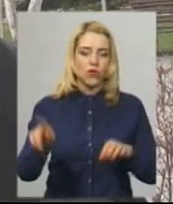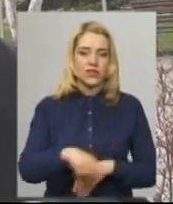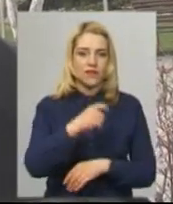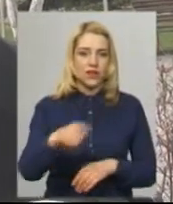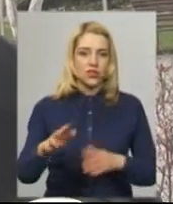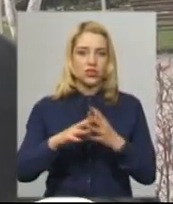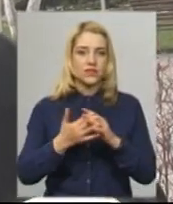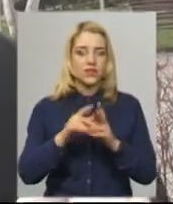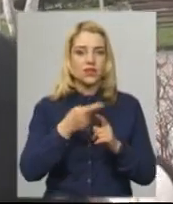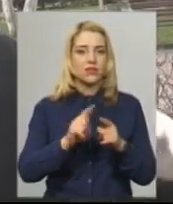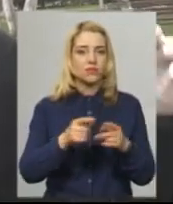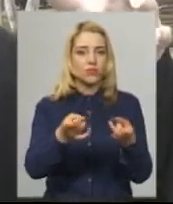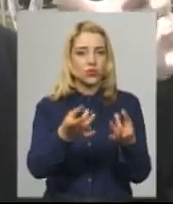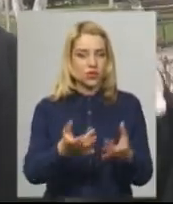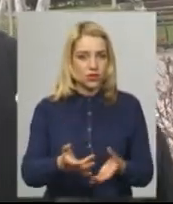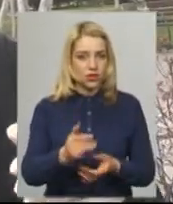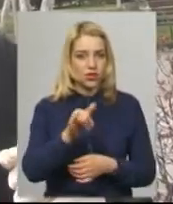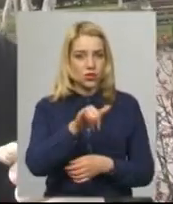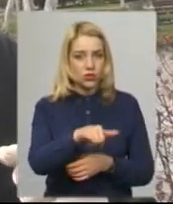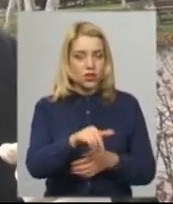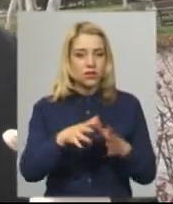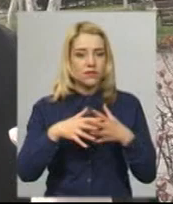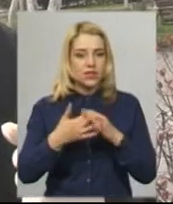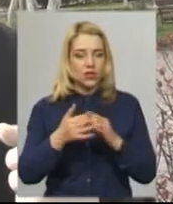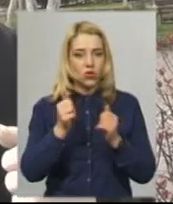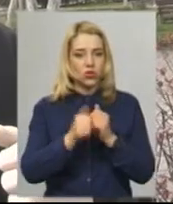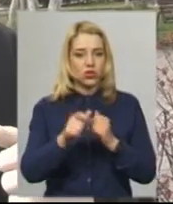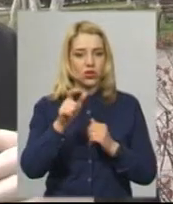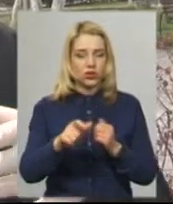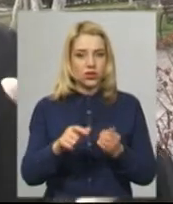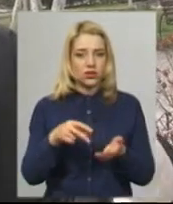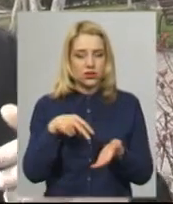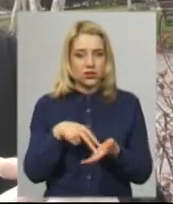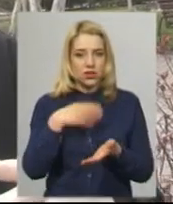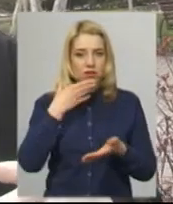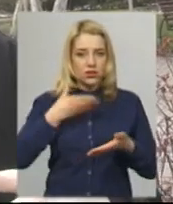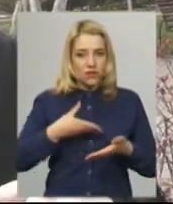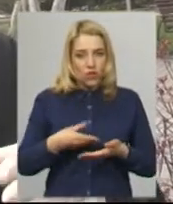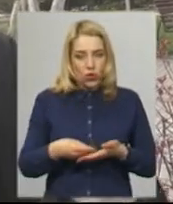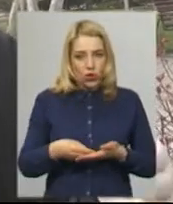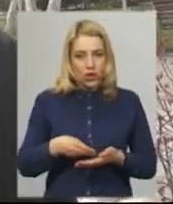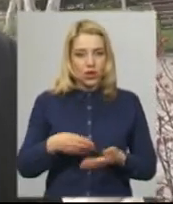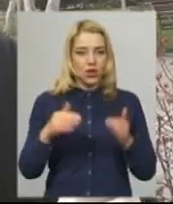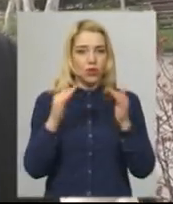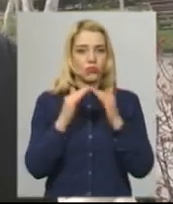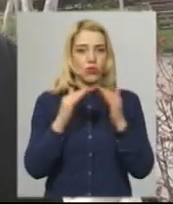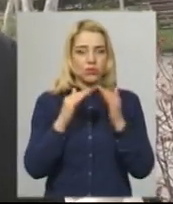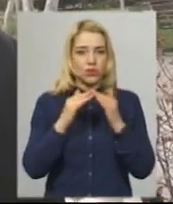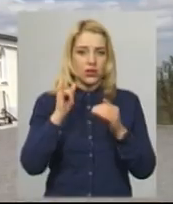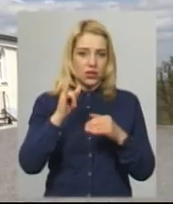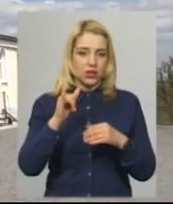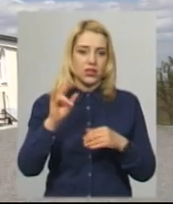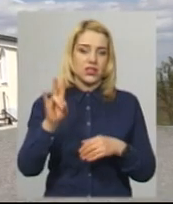простіше, тому що в селах кожна людина стане біля своєї будівлі і священник